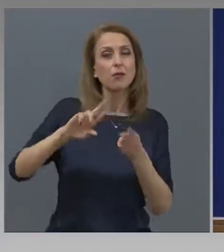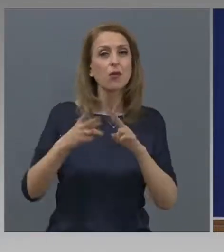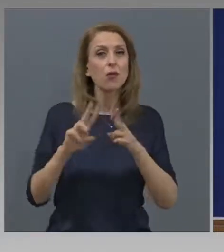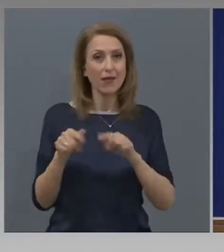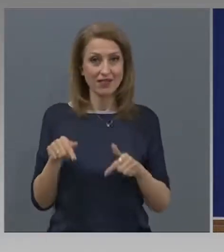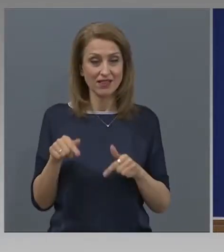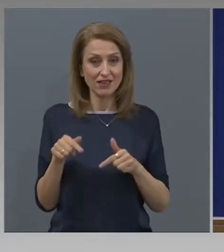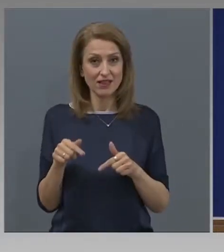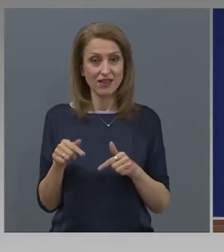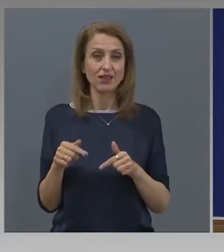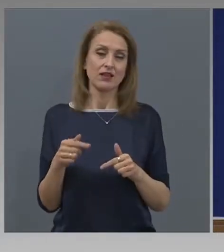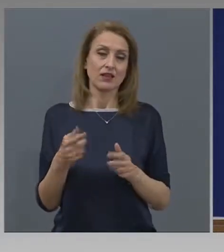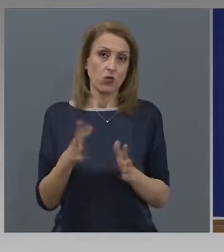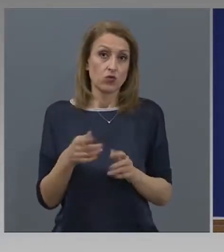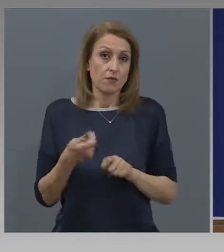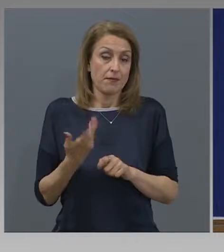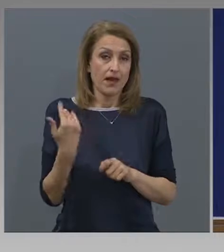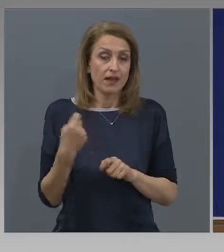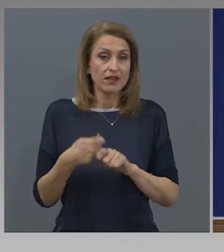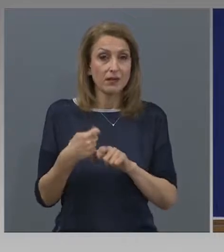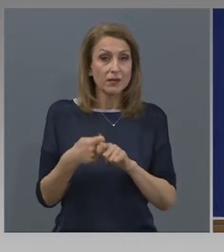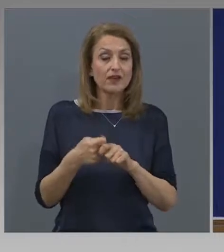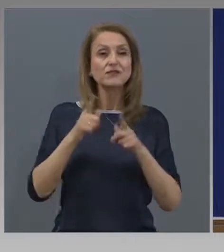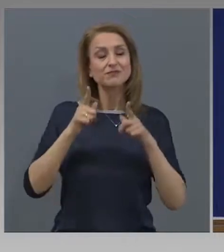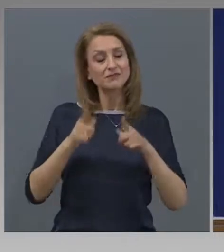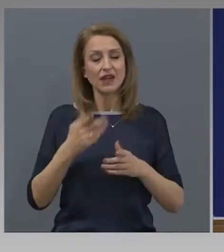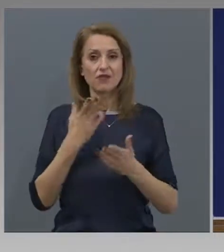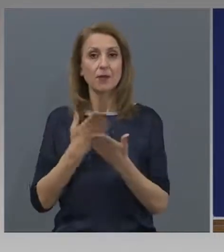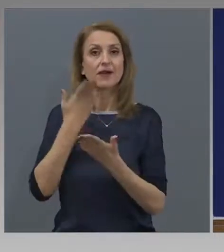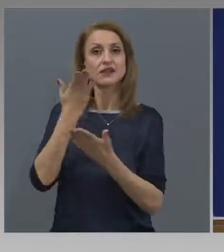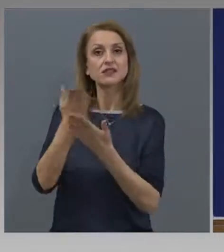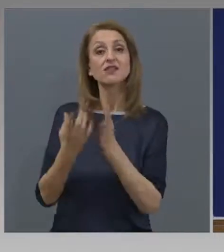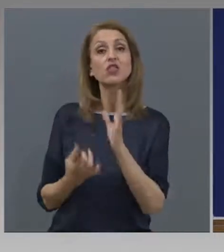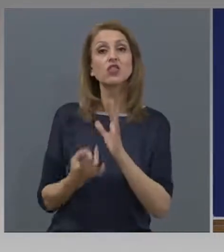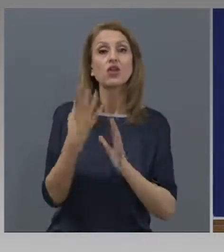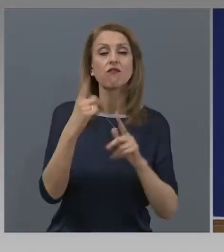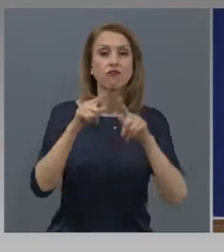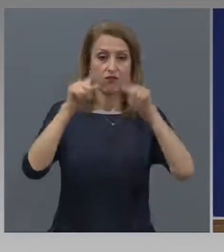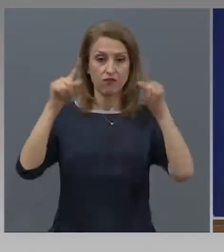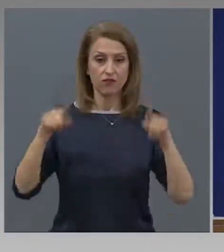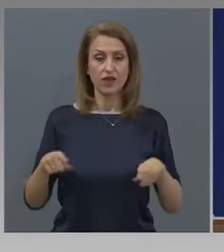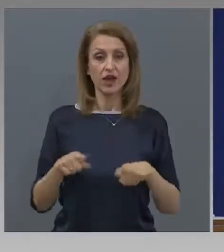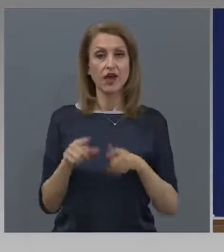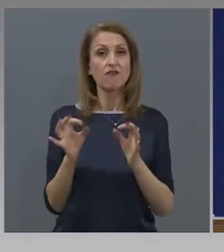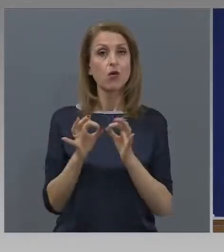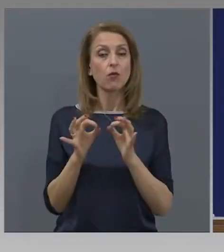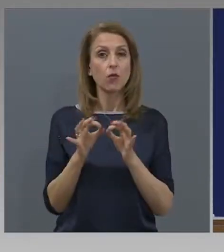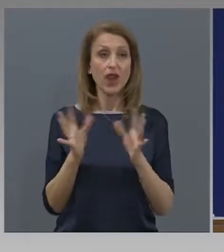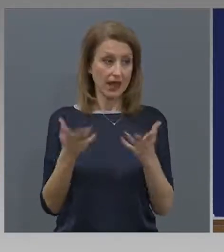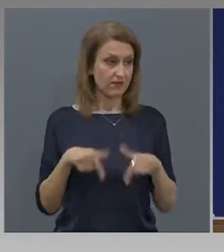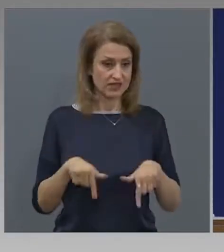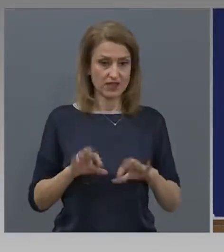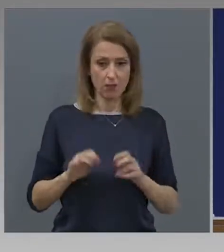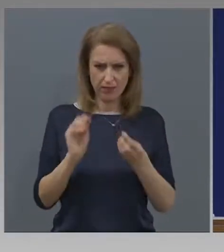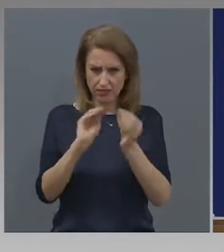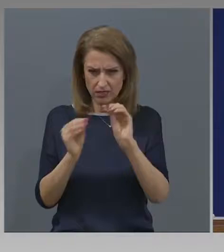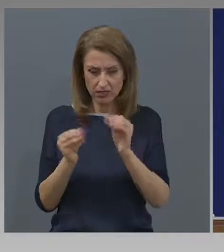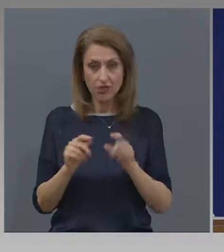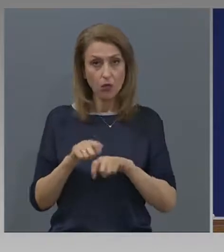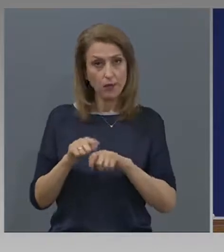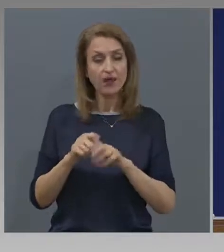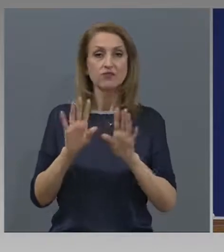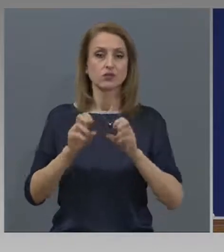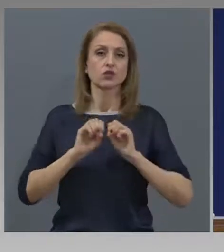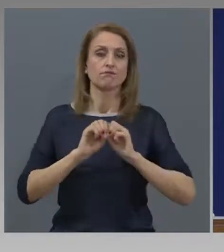направени, за които трябва да бъде представен нов формуляр, по който вече се работи, ще бъде предаден.